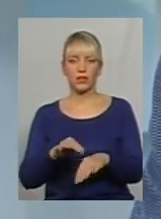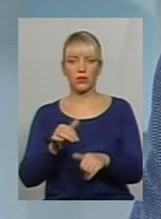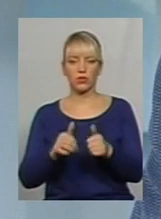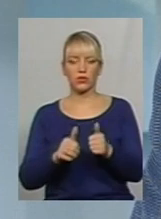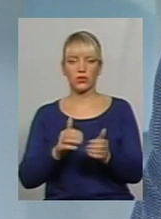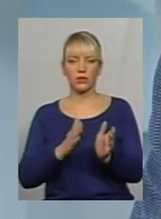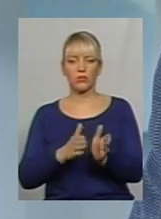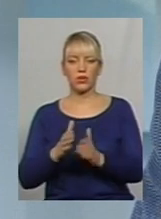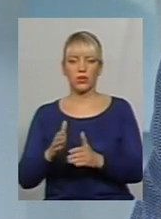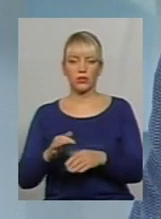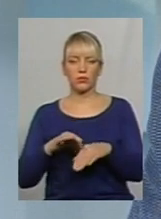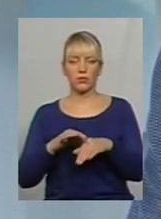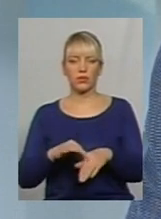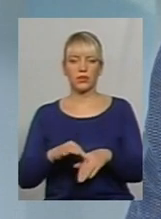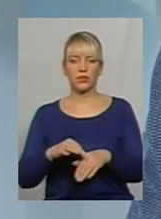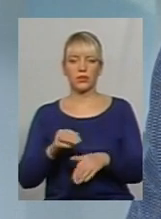порядок проведення конкурсу.